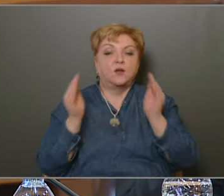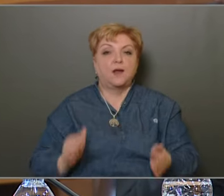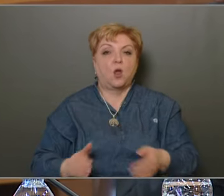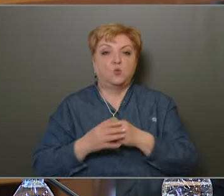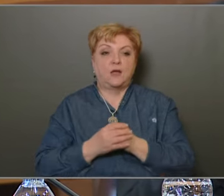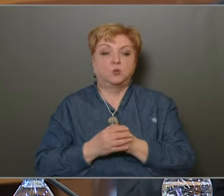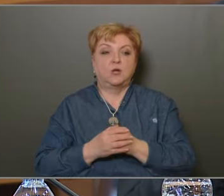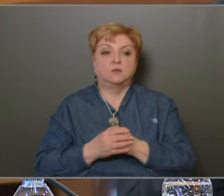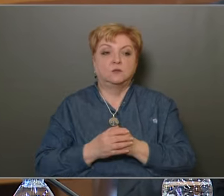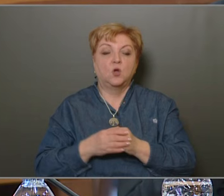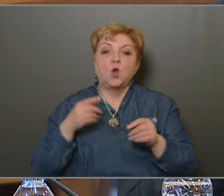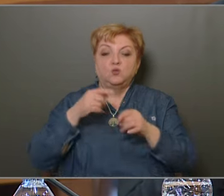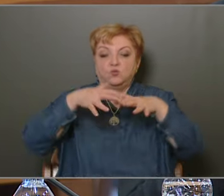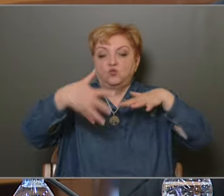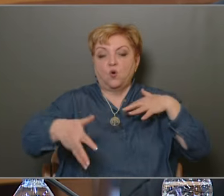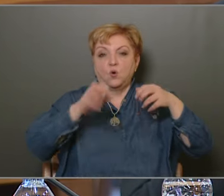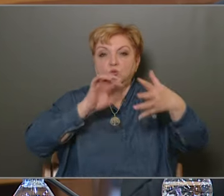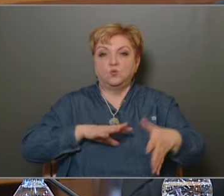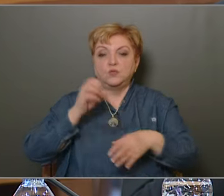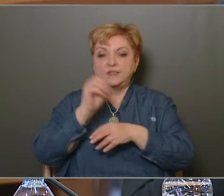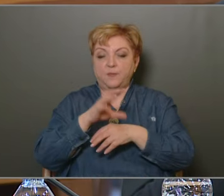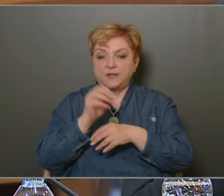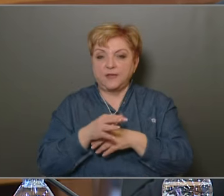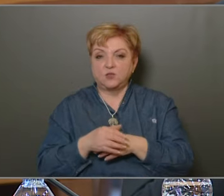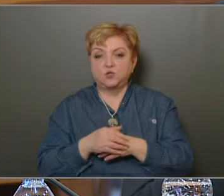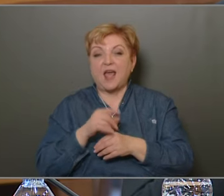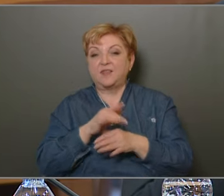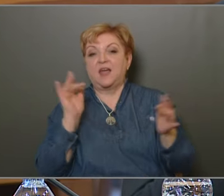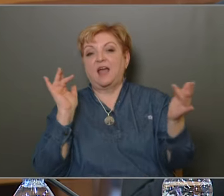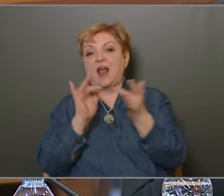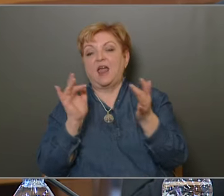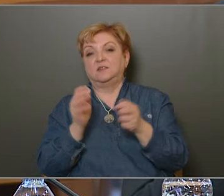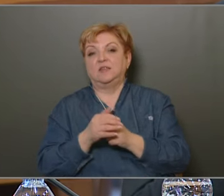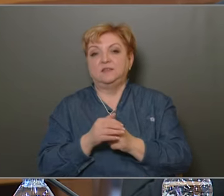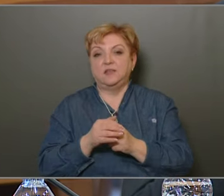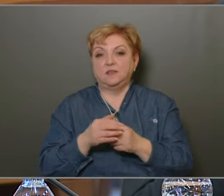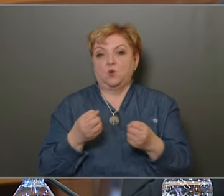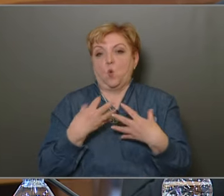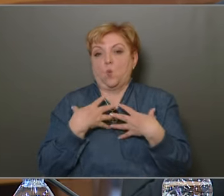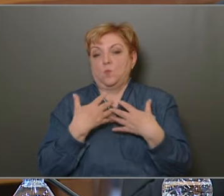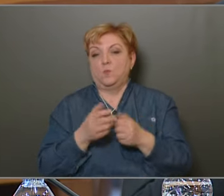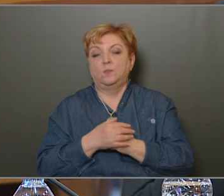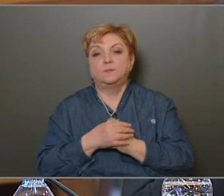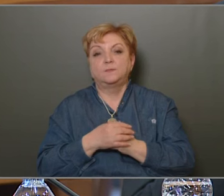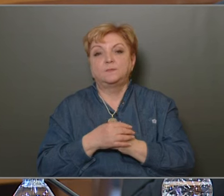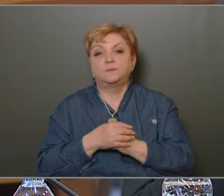kialakulását, a túlcsordult szemetesek pedig ennek ellentétére összönöznek.